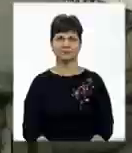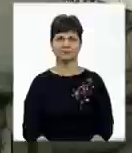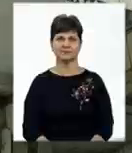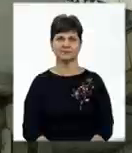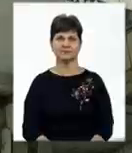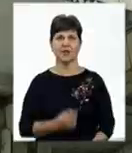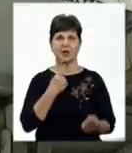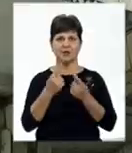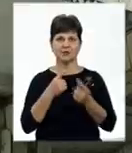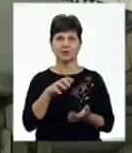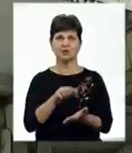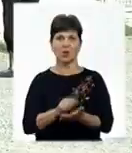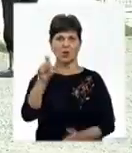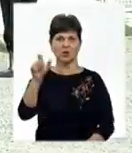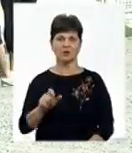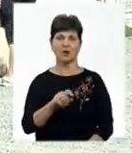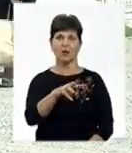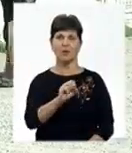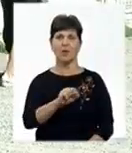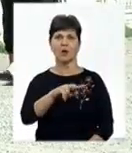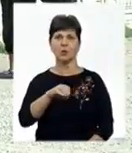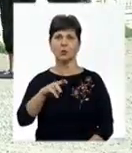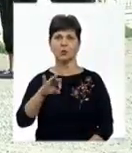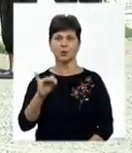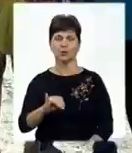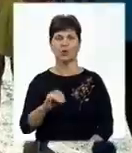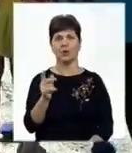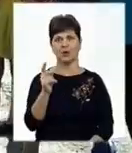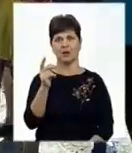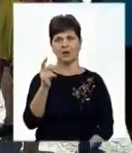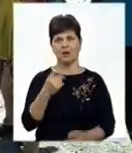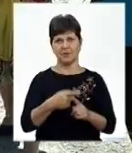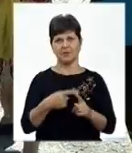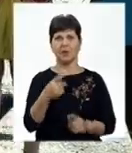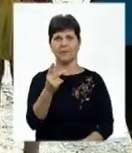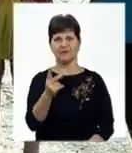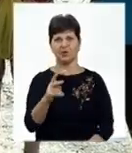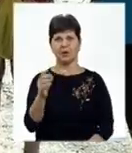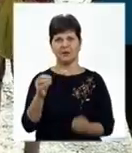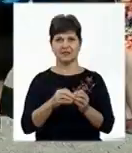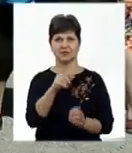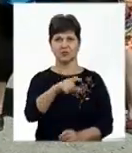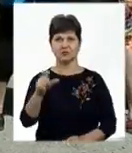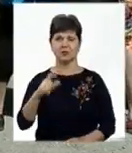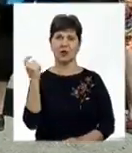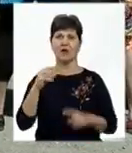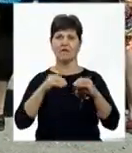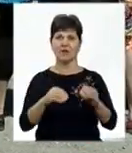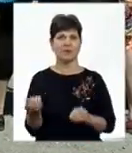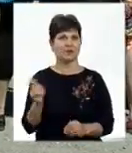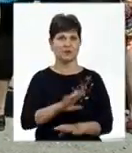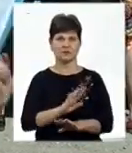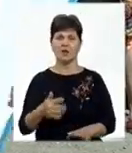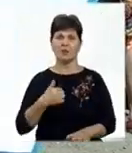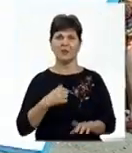На розмову з орендатором Володимиром Алютою прийшло півтора десятка осіб. Втім, фермер на зустріч не з'явився. Мені видали копію